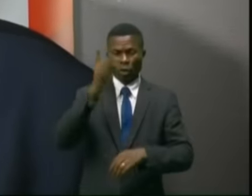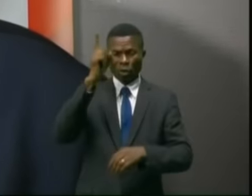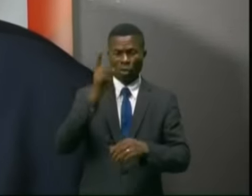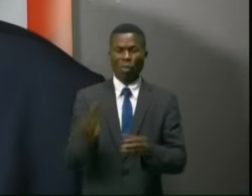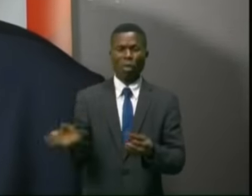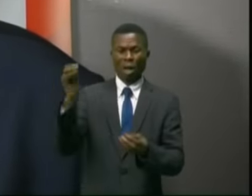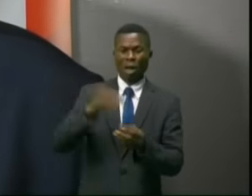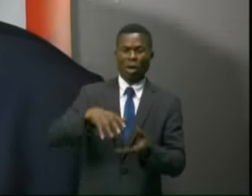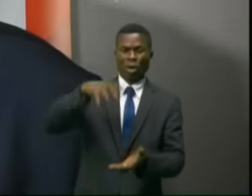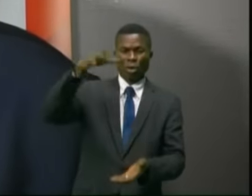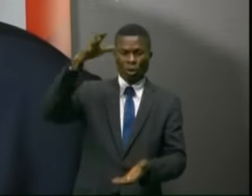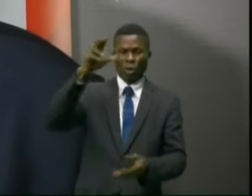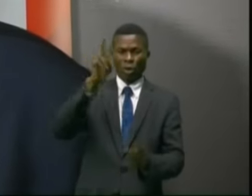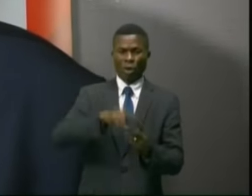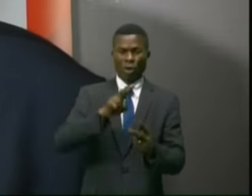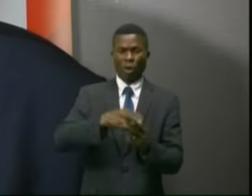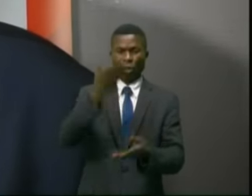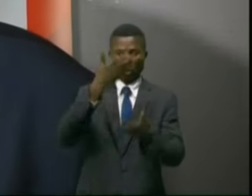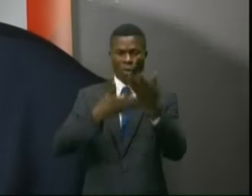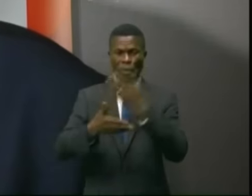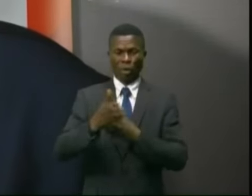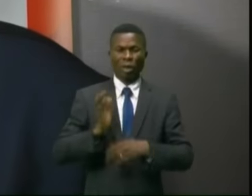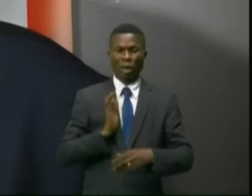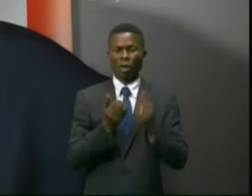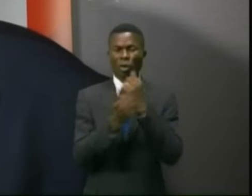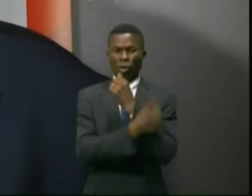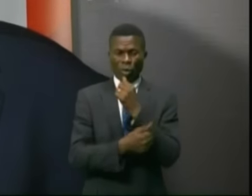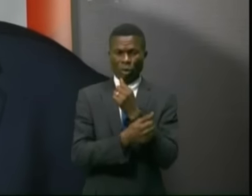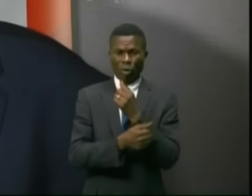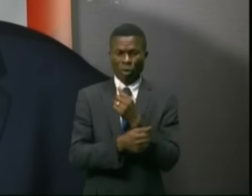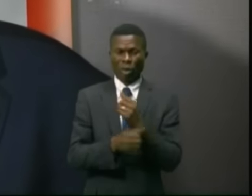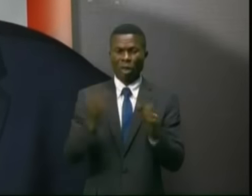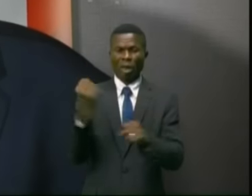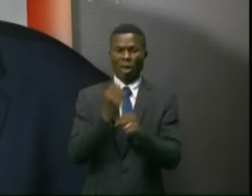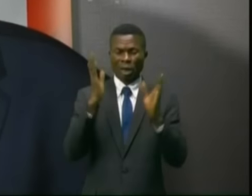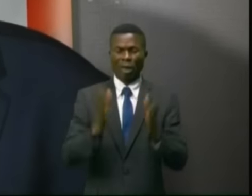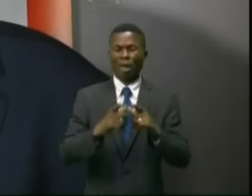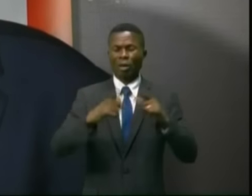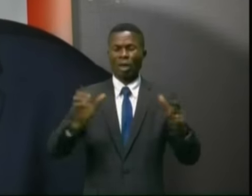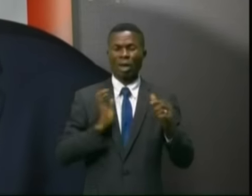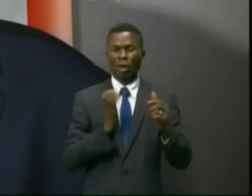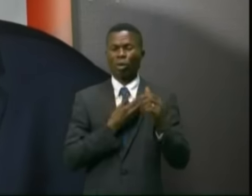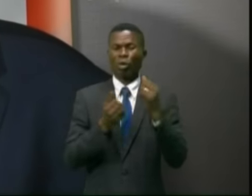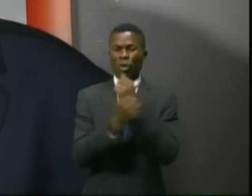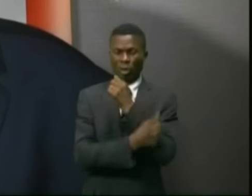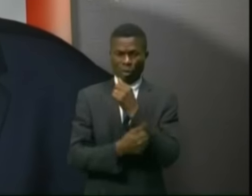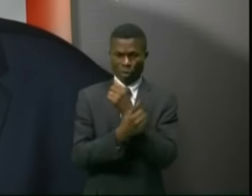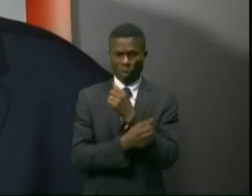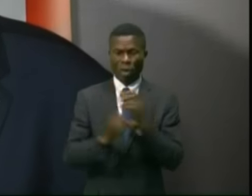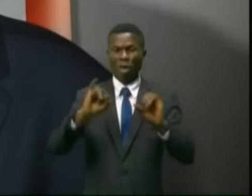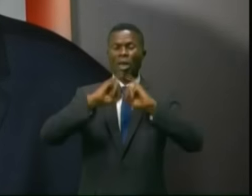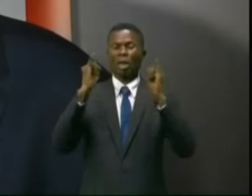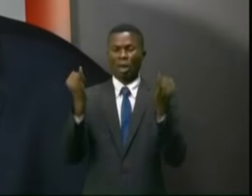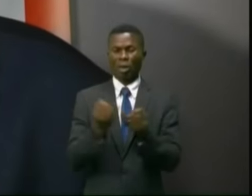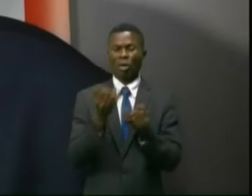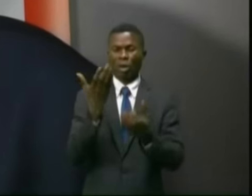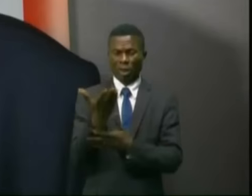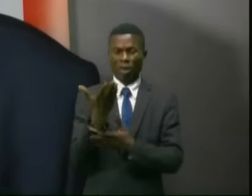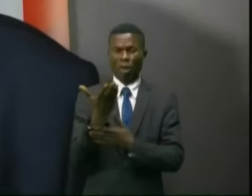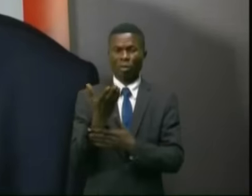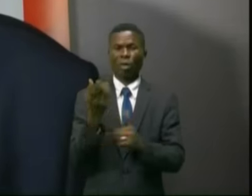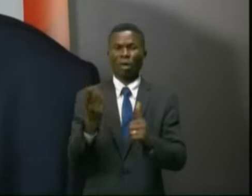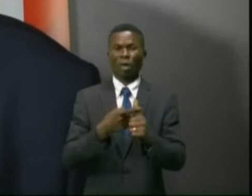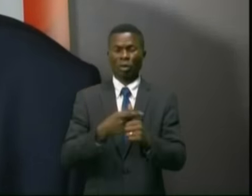'augmentation des réserves de change dans notre pays. C'est un grand employeur dans notre pays. Mais c'est une industrie qui demande d'avoir